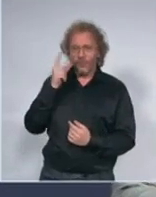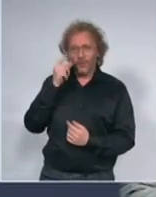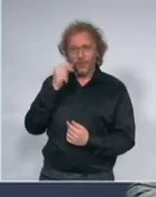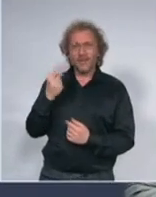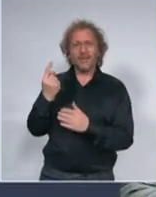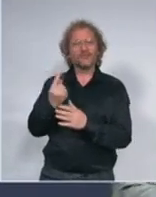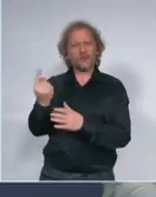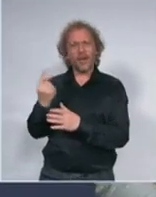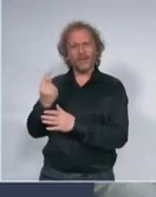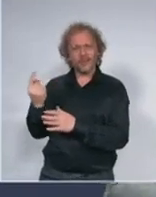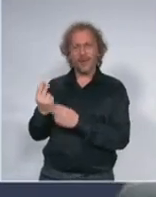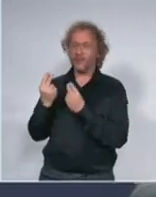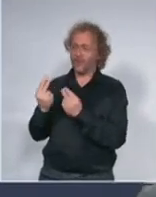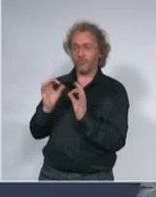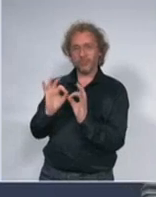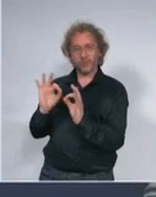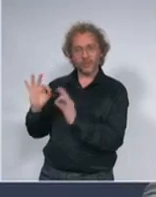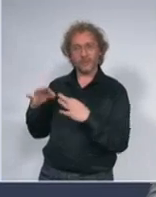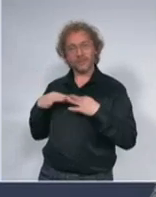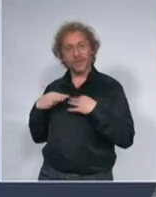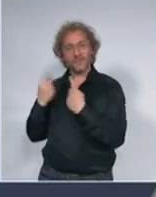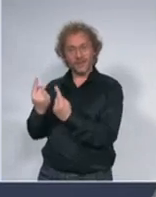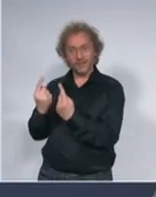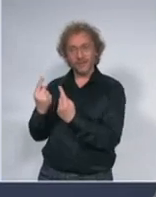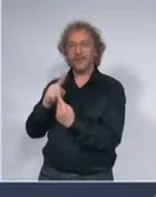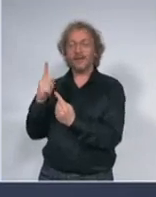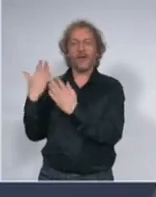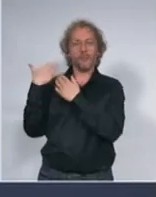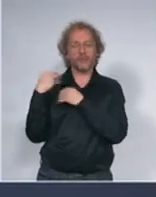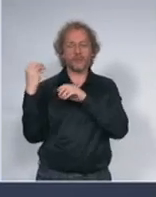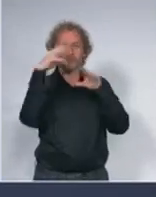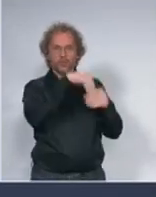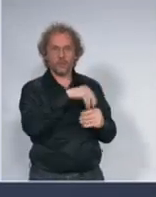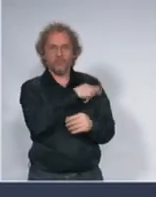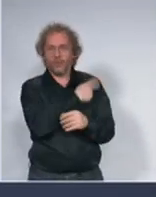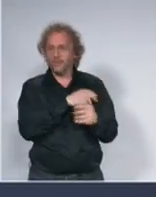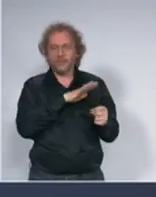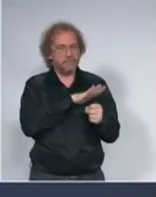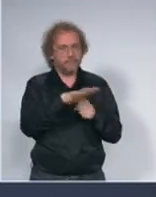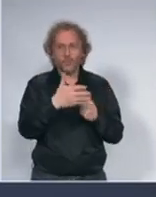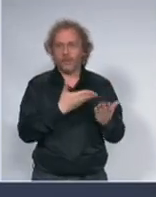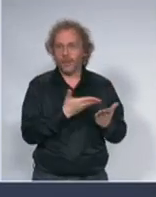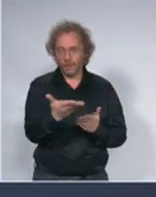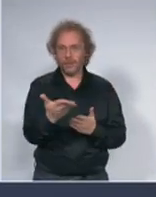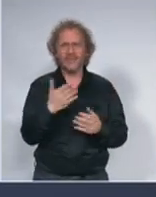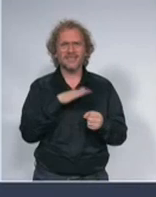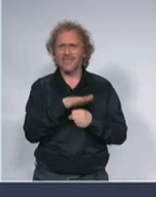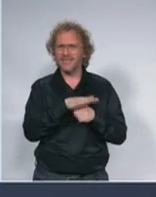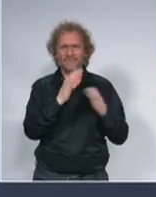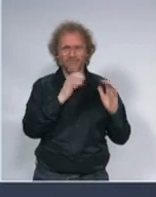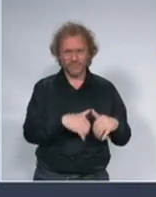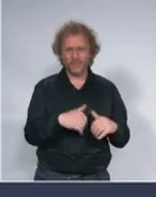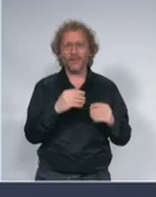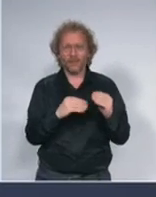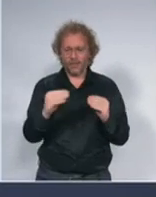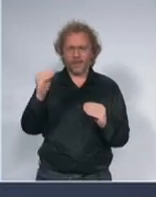suopšteg stanja da ne opteretimo zdravstveni sistem zato što na kraju krajeva stalno se i povećava broj